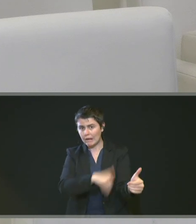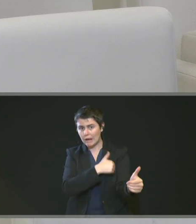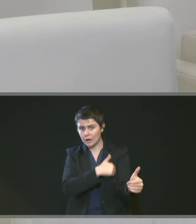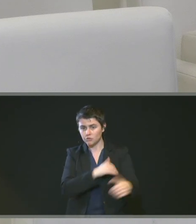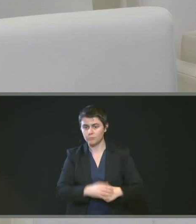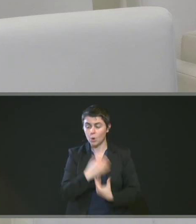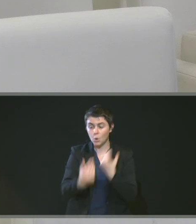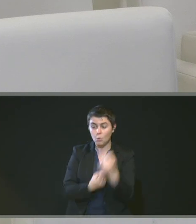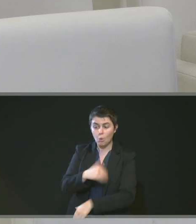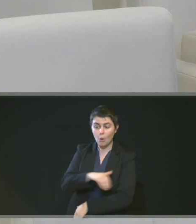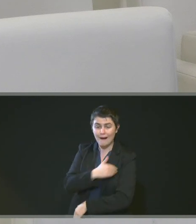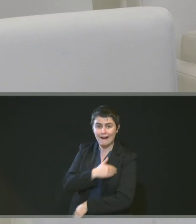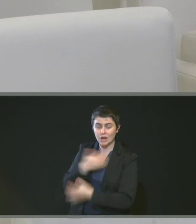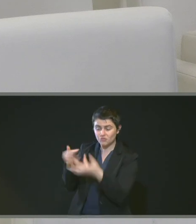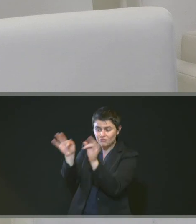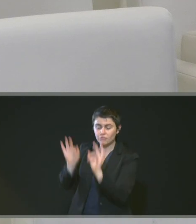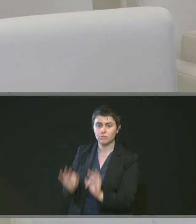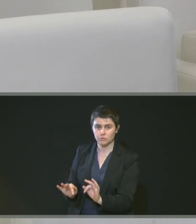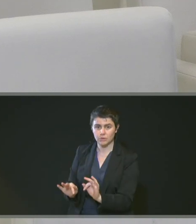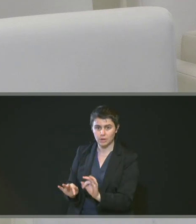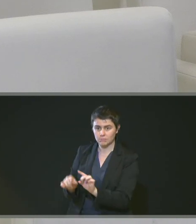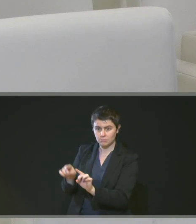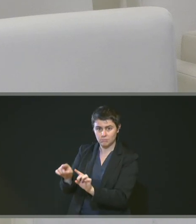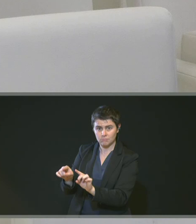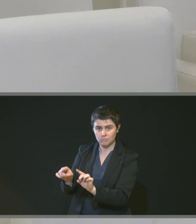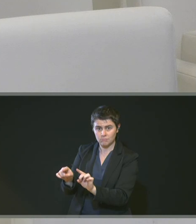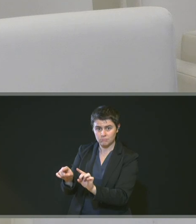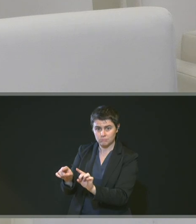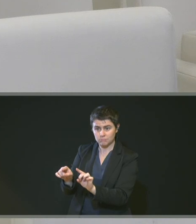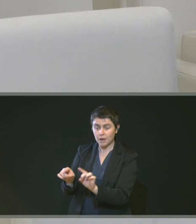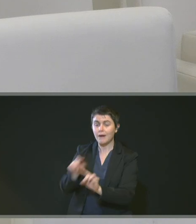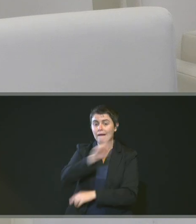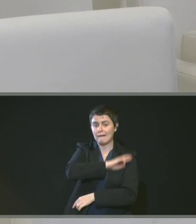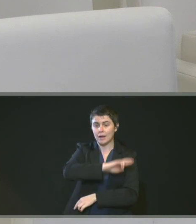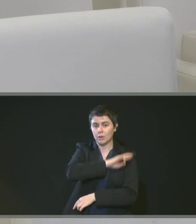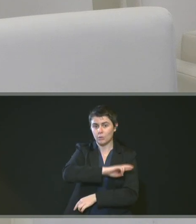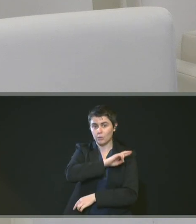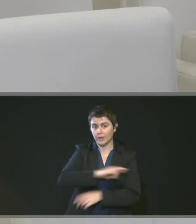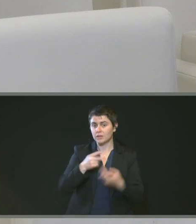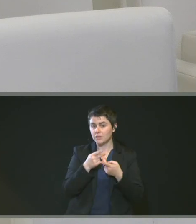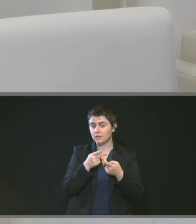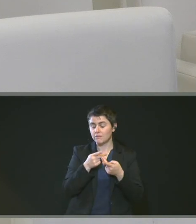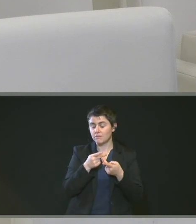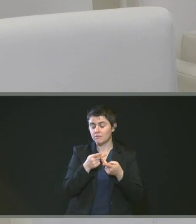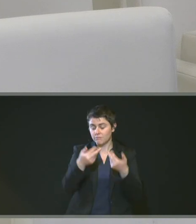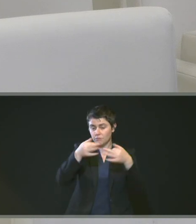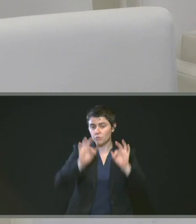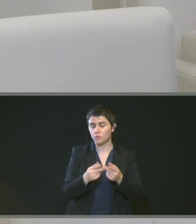seuls agents fonctionnaires d'une prise en compte au sein du régime de retraite additionnel de la fonction publique.